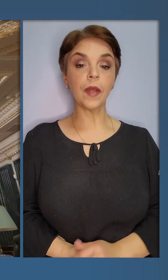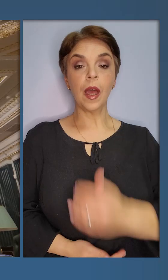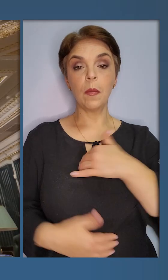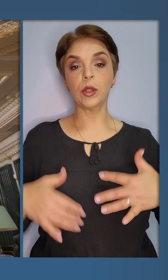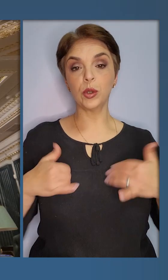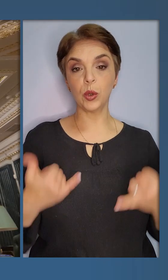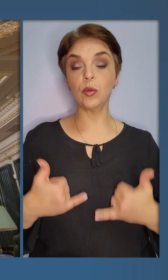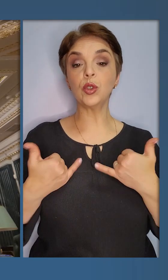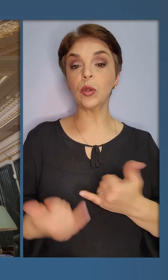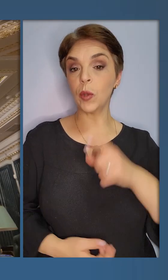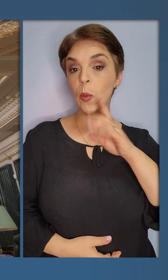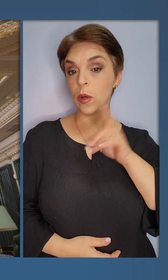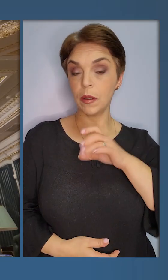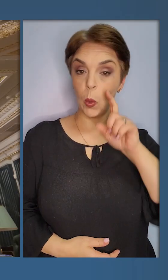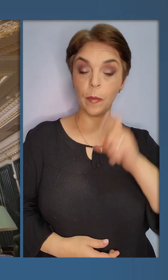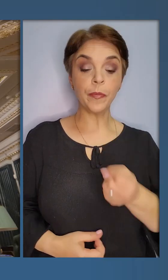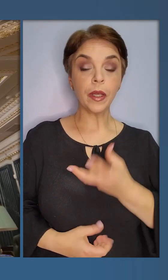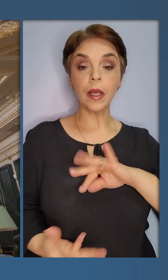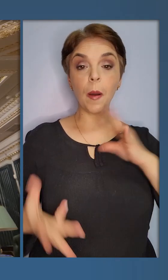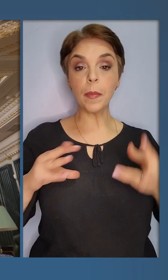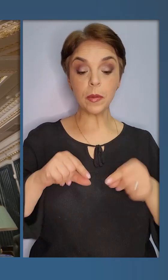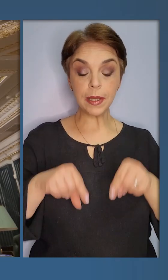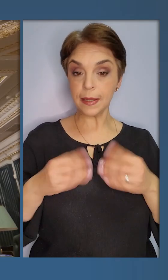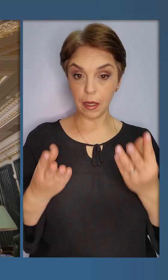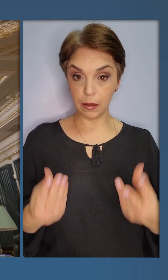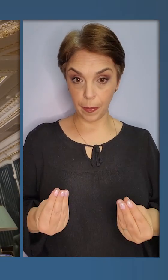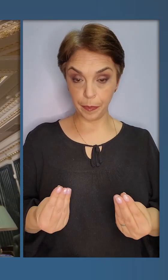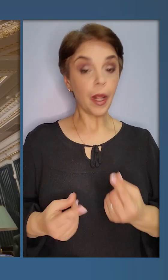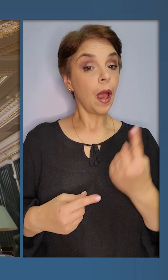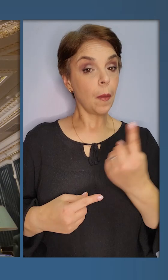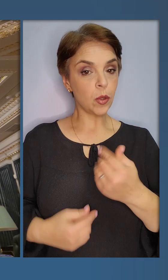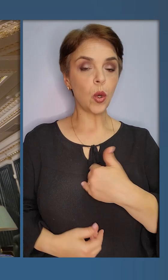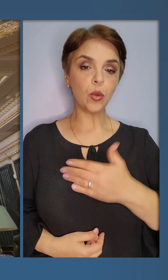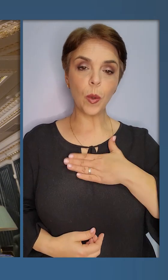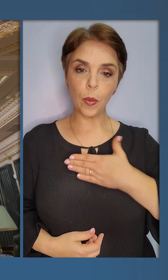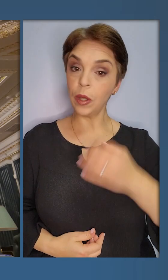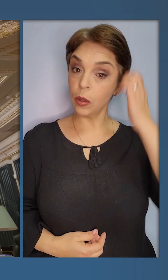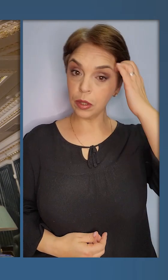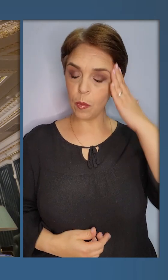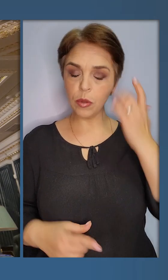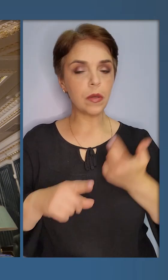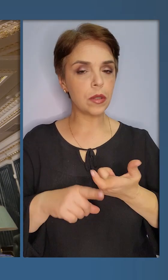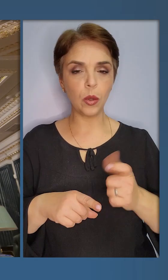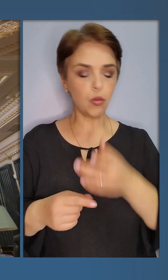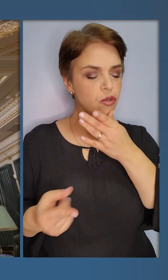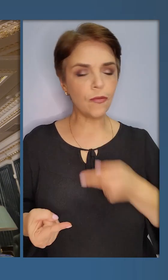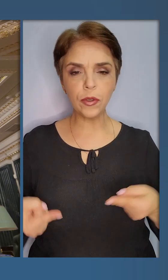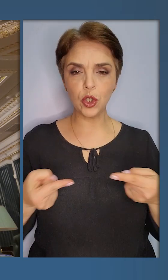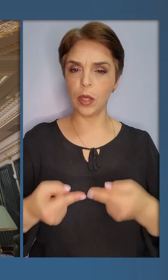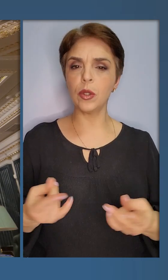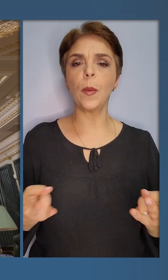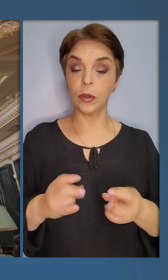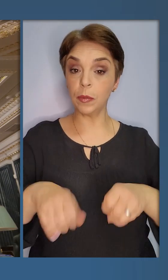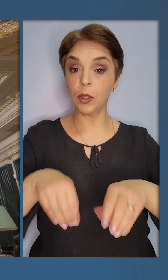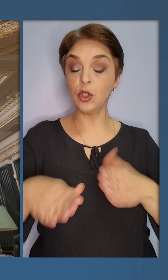Бажаю здоров'я, шановні українці і українки. Кілька підсумків за цей день. Перше, хочу подякувати Японії за дуже вчасне і